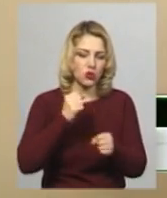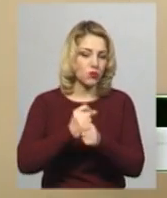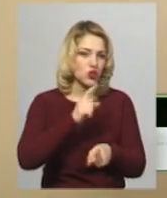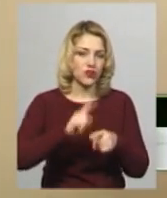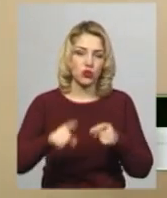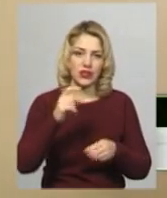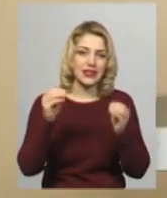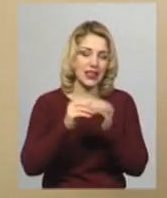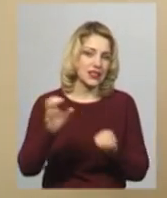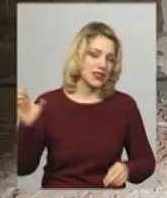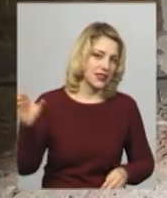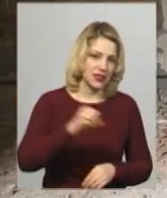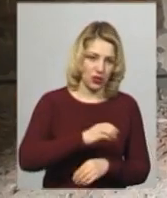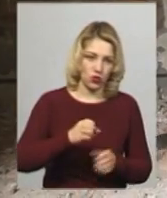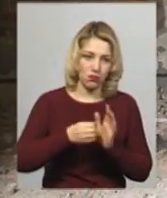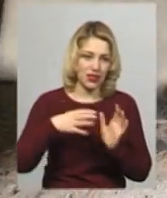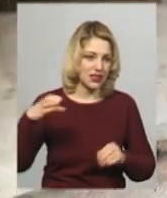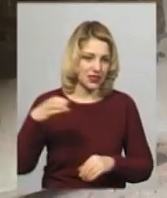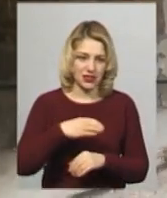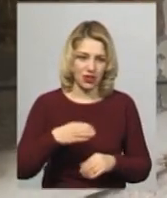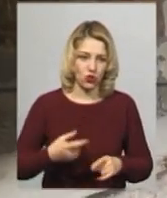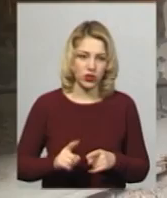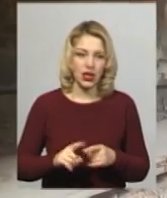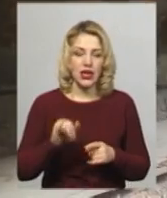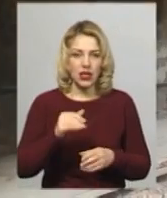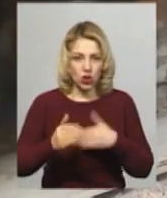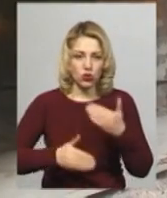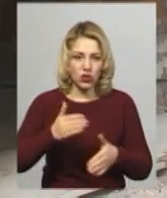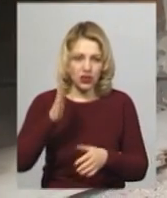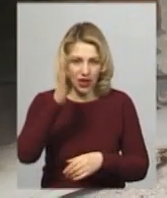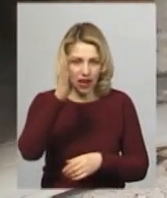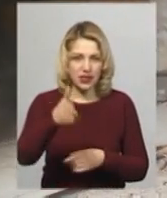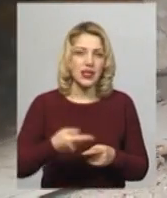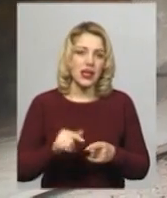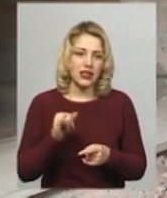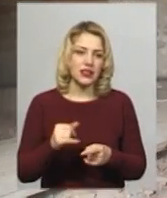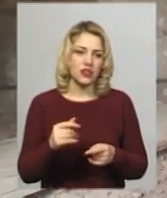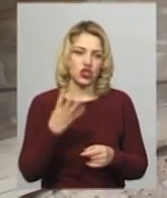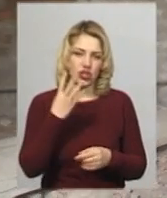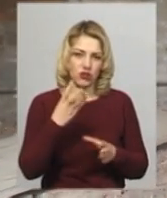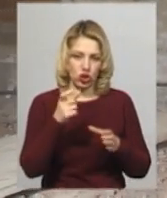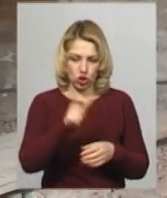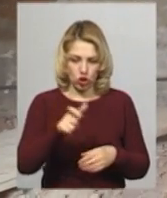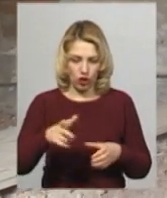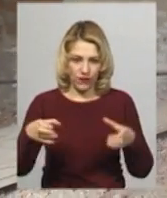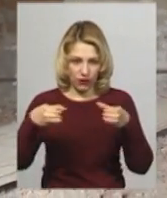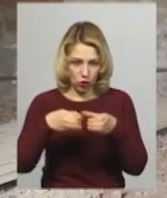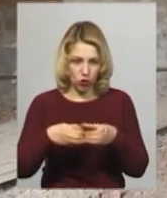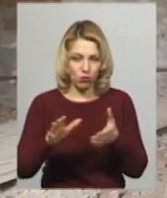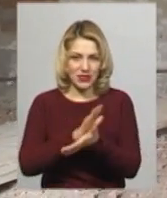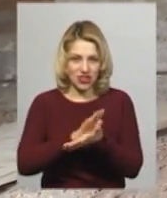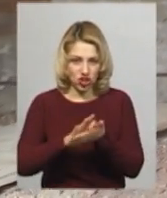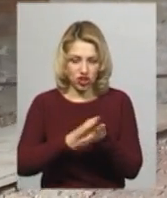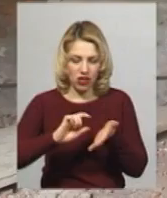10-15 секунд, до 10 секунд виходимо з кімнати і рухаємося надалі. Зачистка проводиться чотири чоловік. Американські інструктора нам